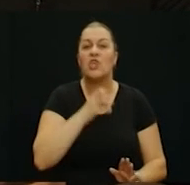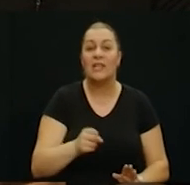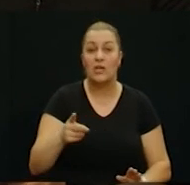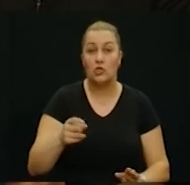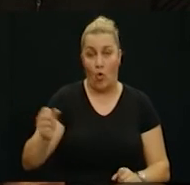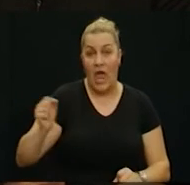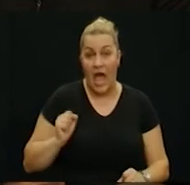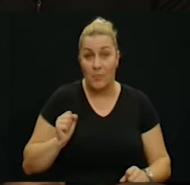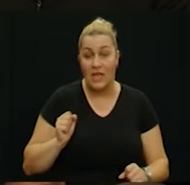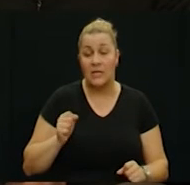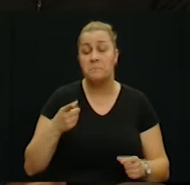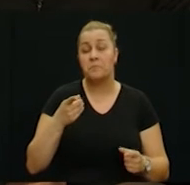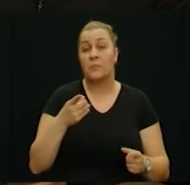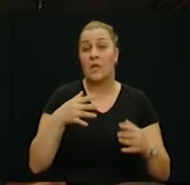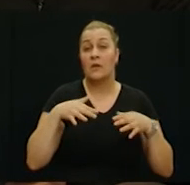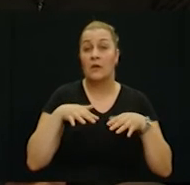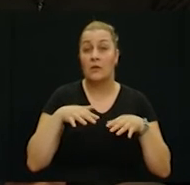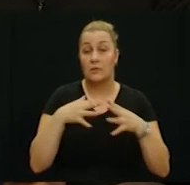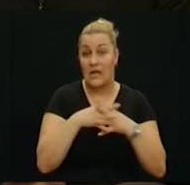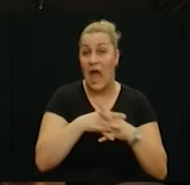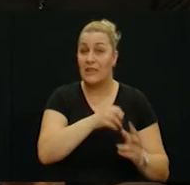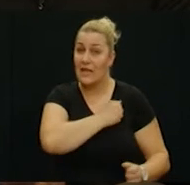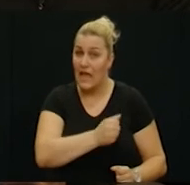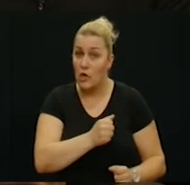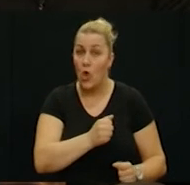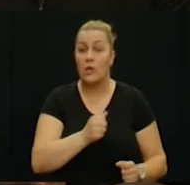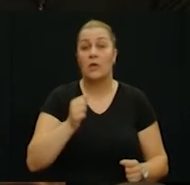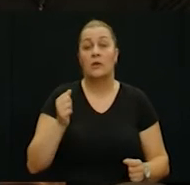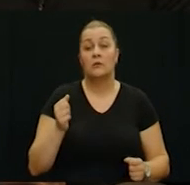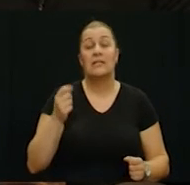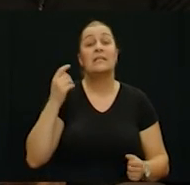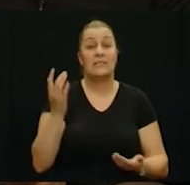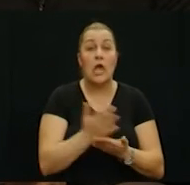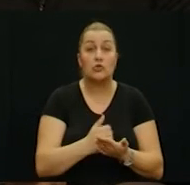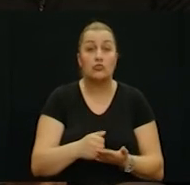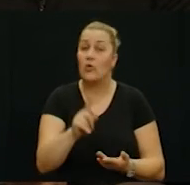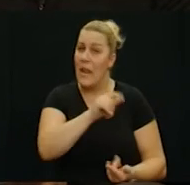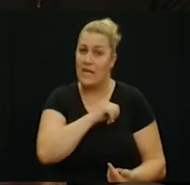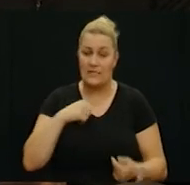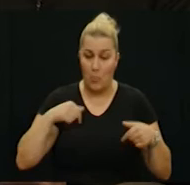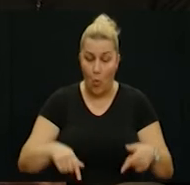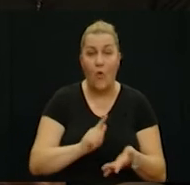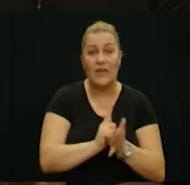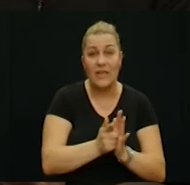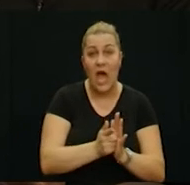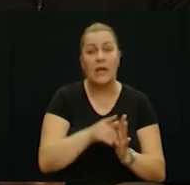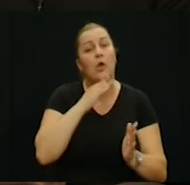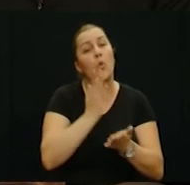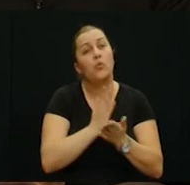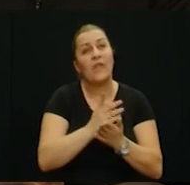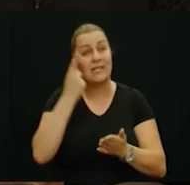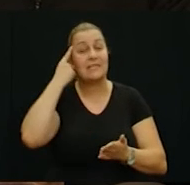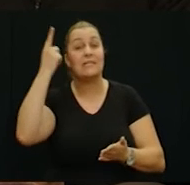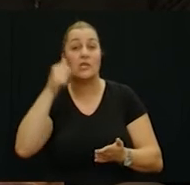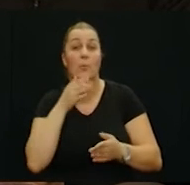četničkoj armadi grad Heroj zaslužuje jasno ne samo ove dane da ga se sjećemo da ga posjećujemo